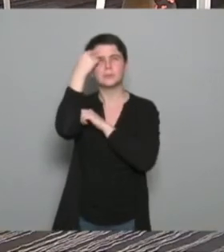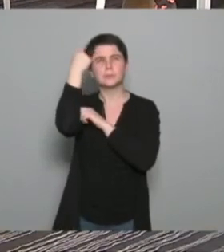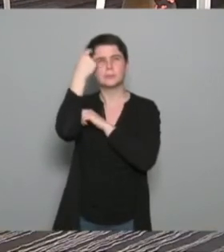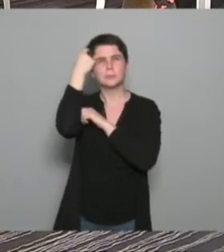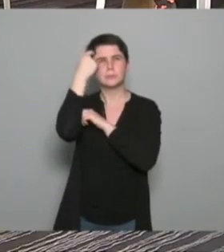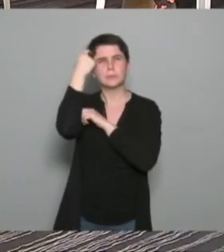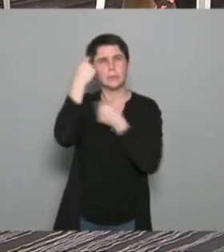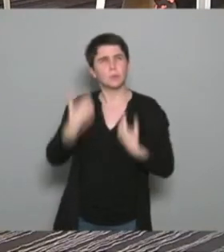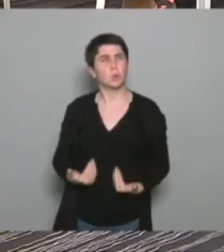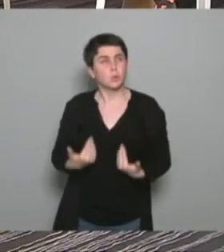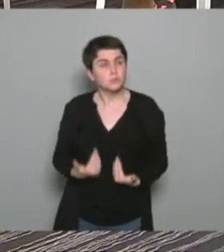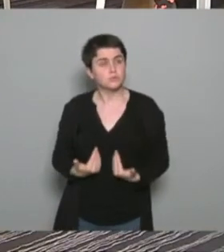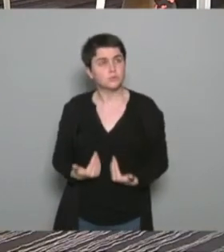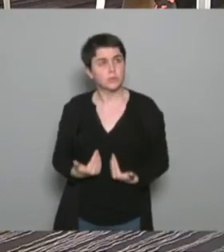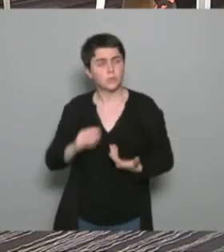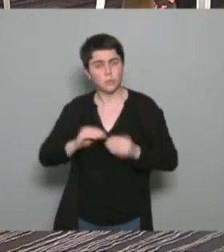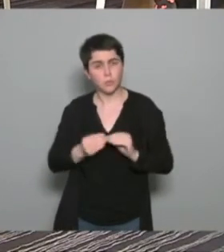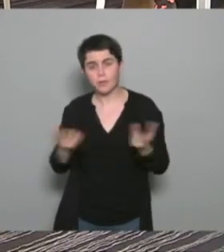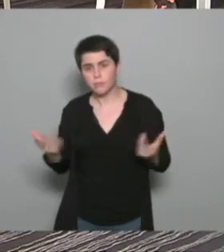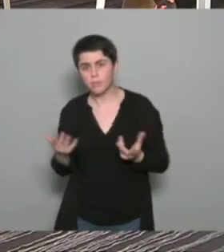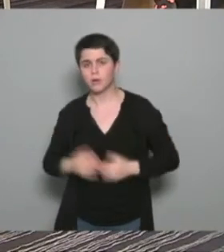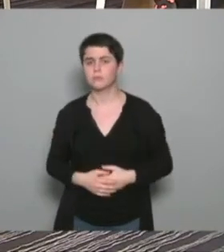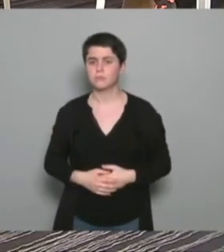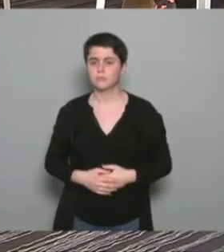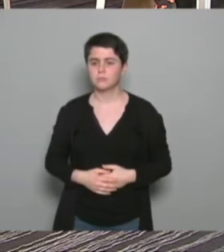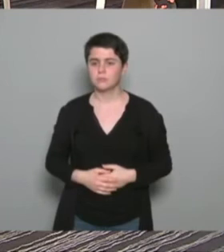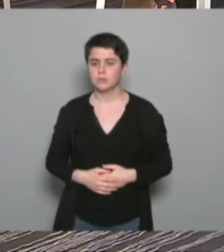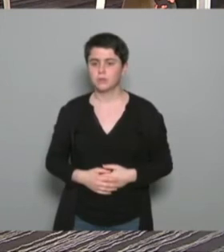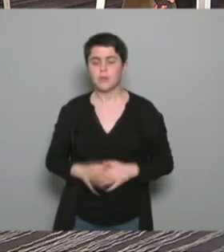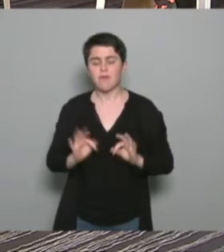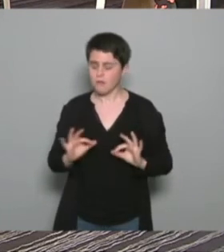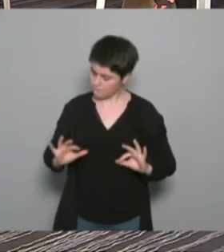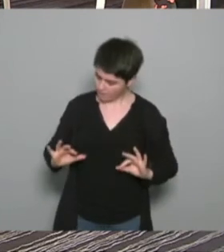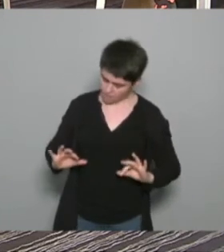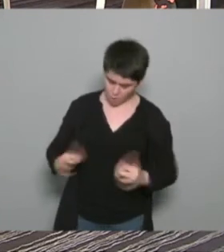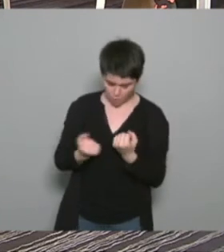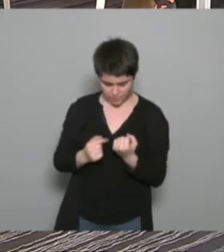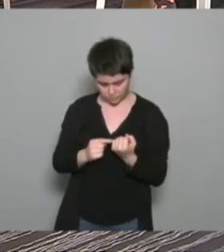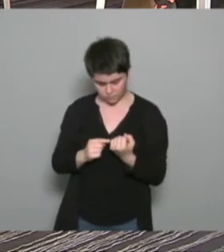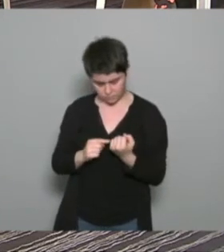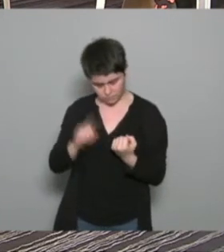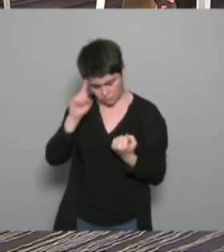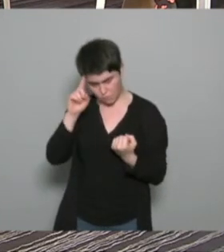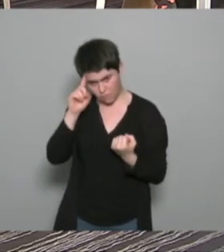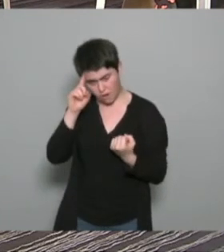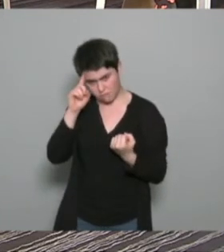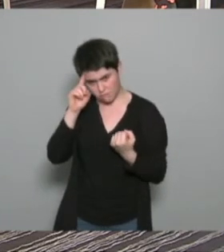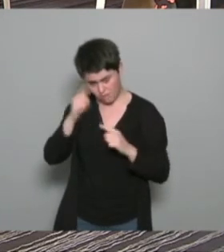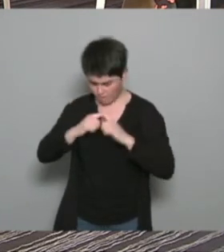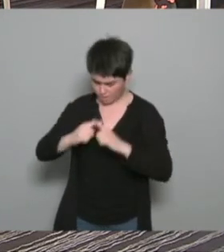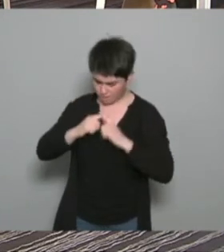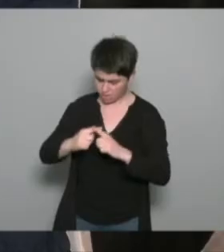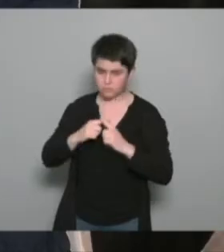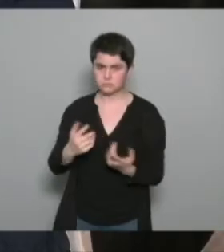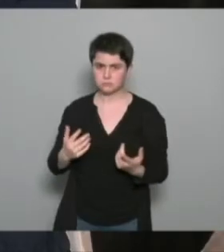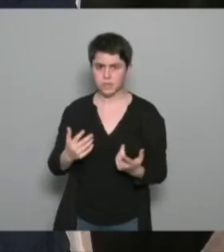qui nous pose problème aujourd'hui alors pourquoi la question de la compétence se pose parce que quel est l'objectif en définitive quand on parle de santé